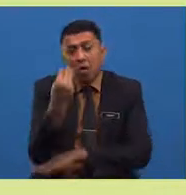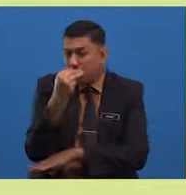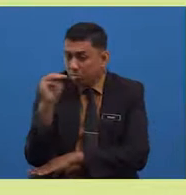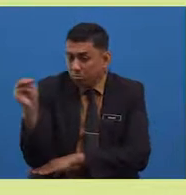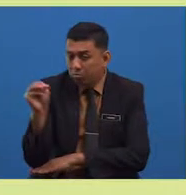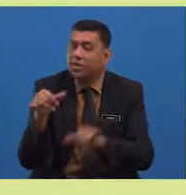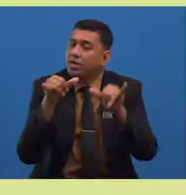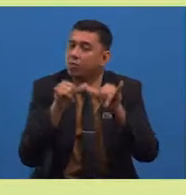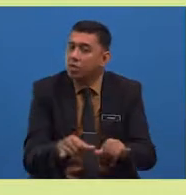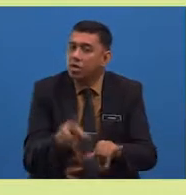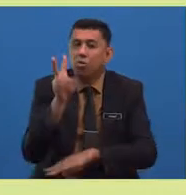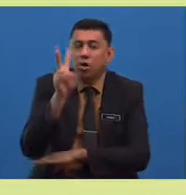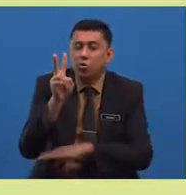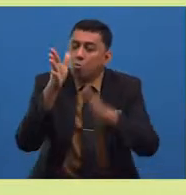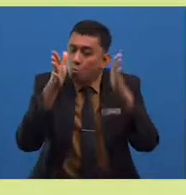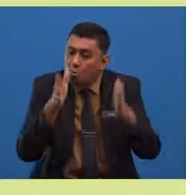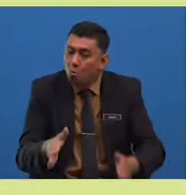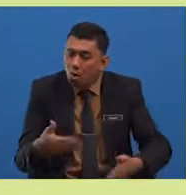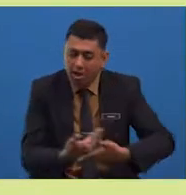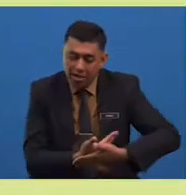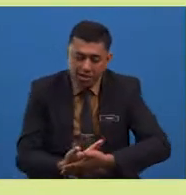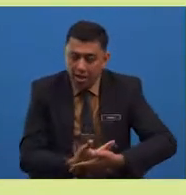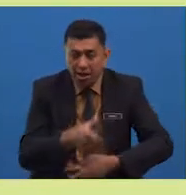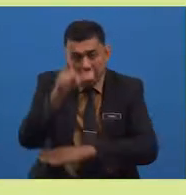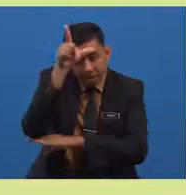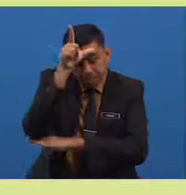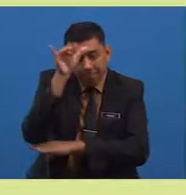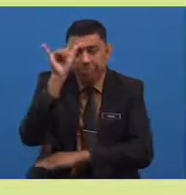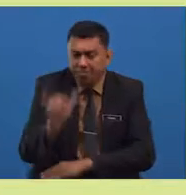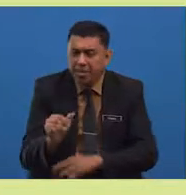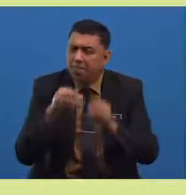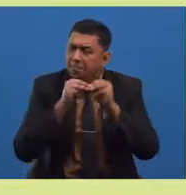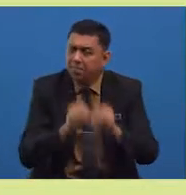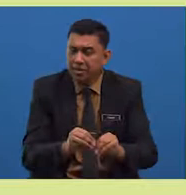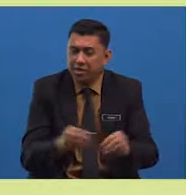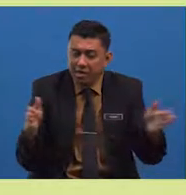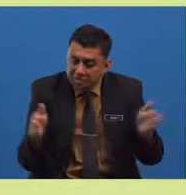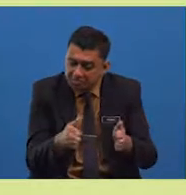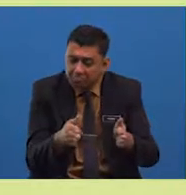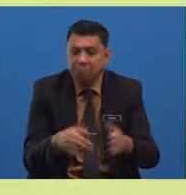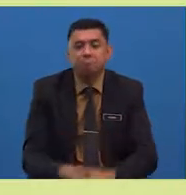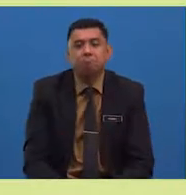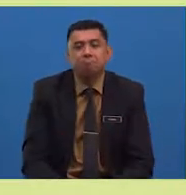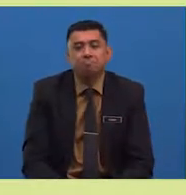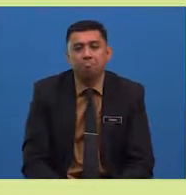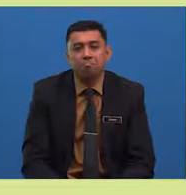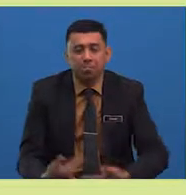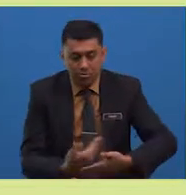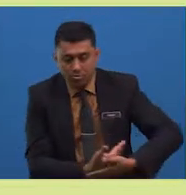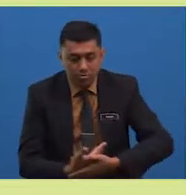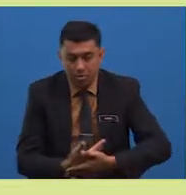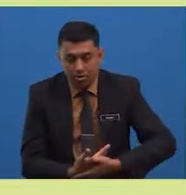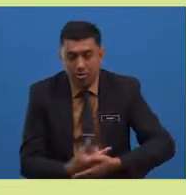meninggalkan dua orang anak lelaki yang masih kecil. Anak